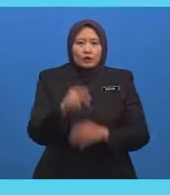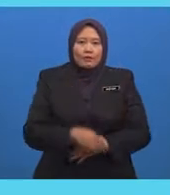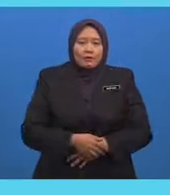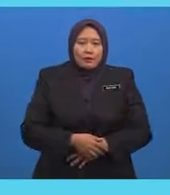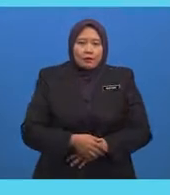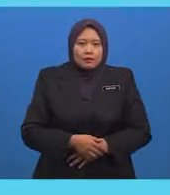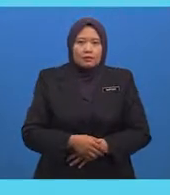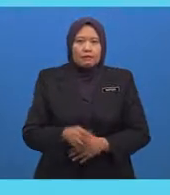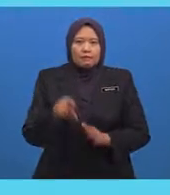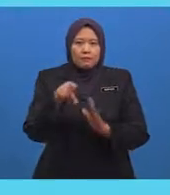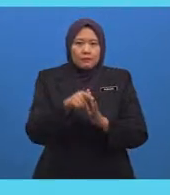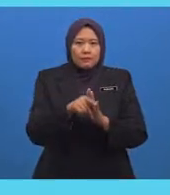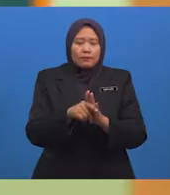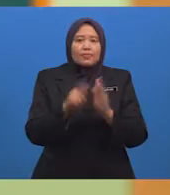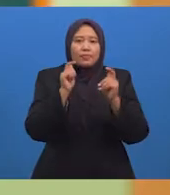Masa Hadapan